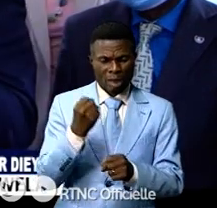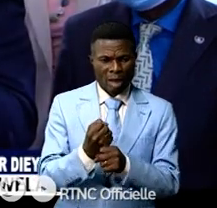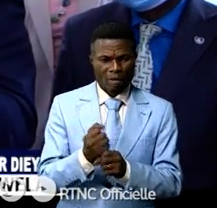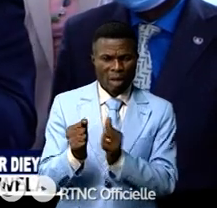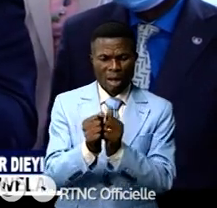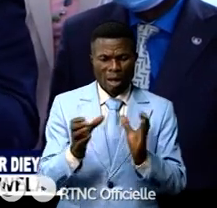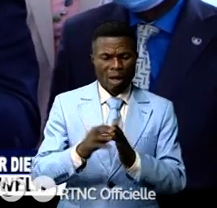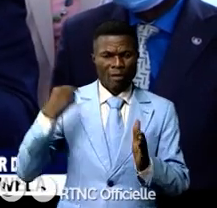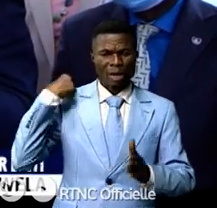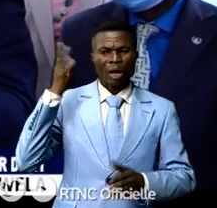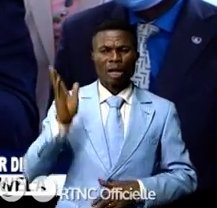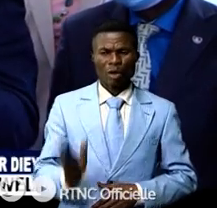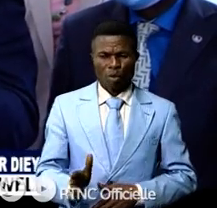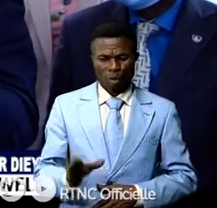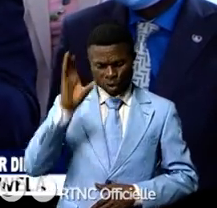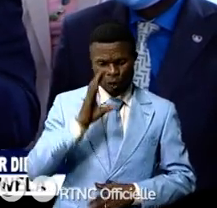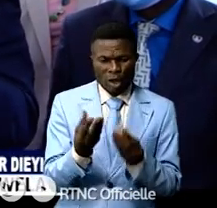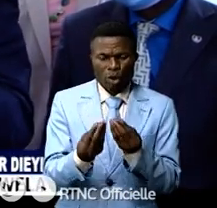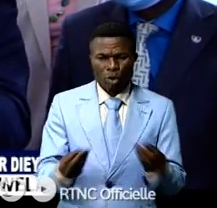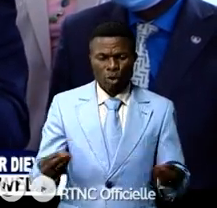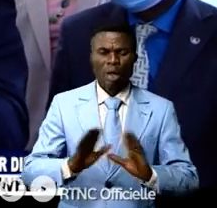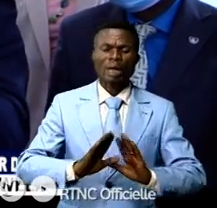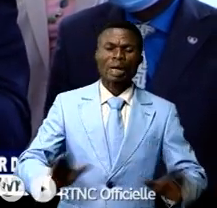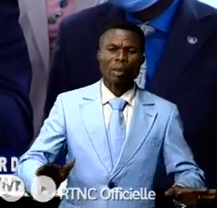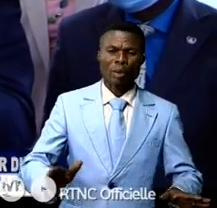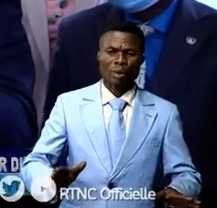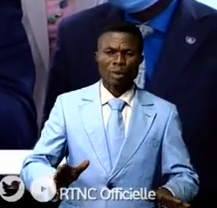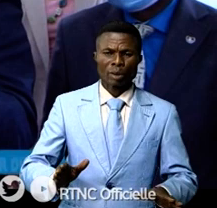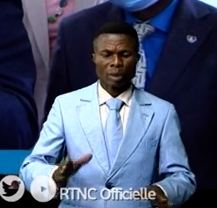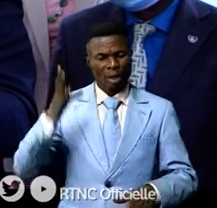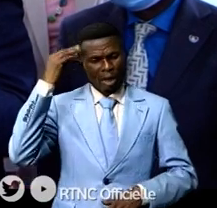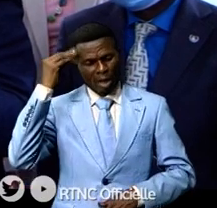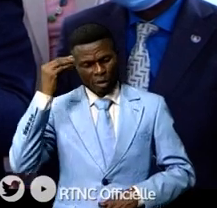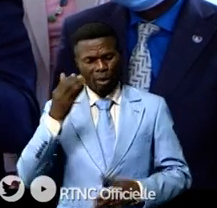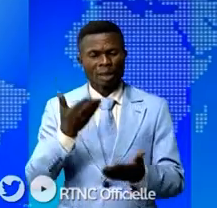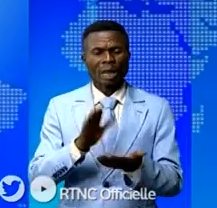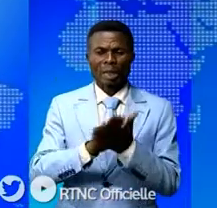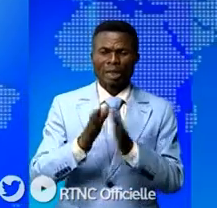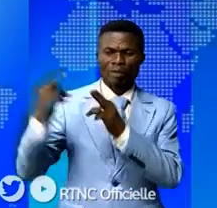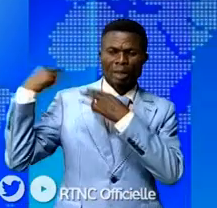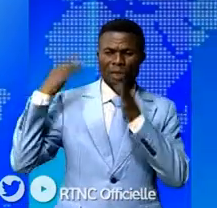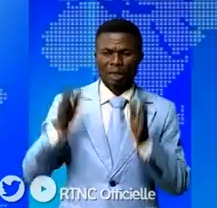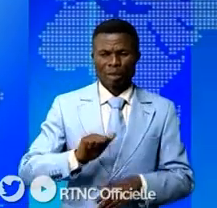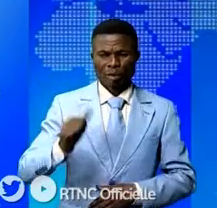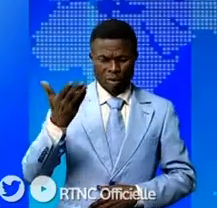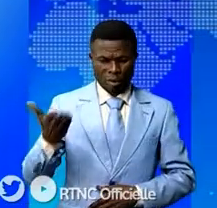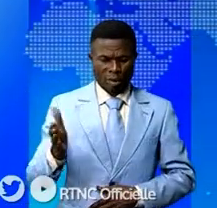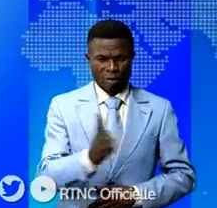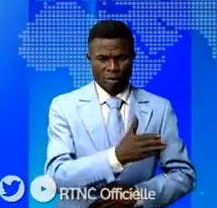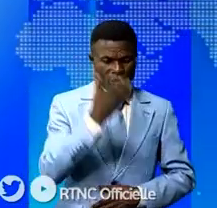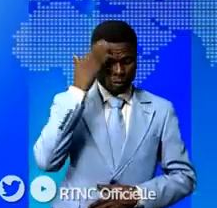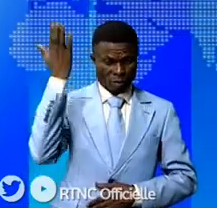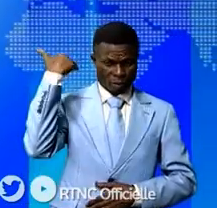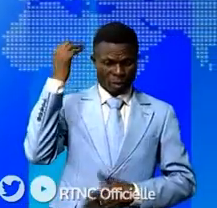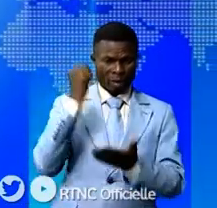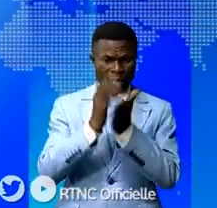le gouvernement pour améliorer les capacités des gens d'être autonomes. Vous le savez, il y a quelques